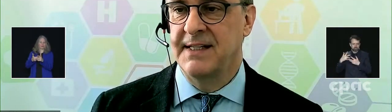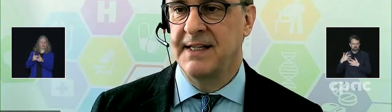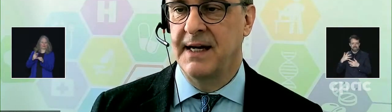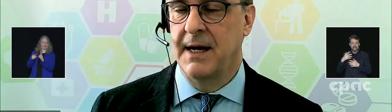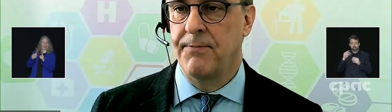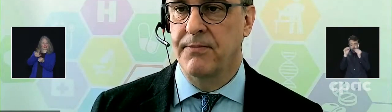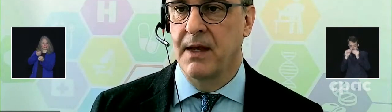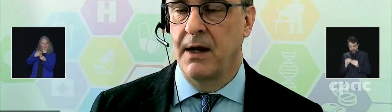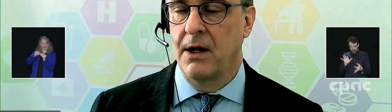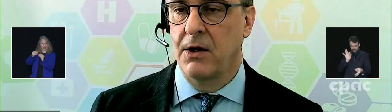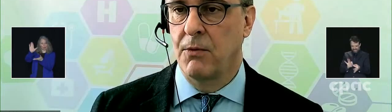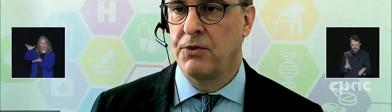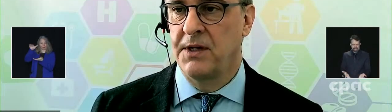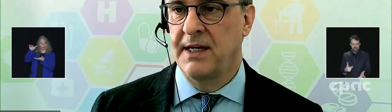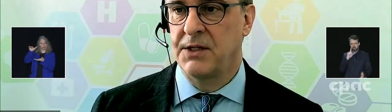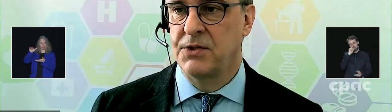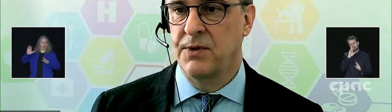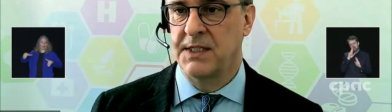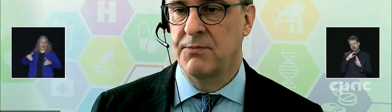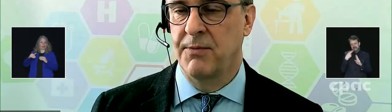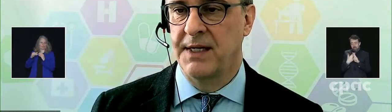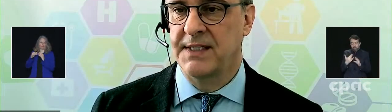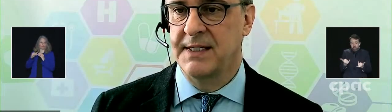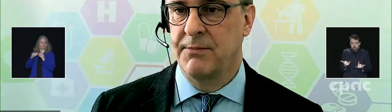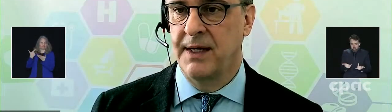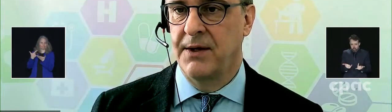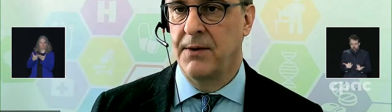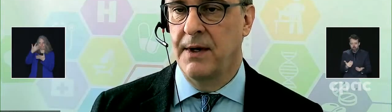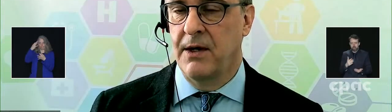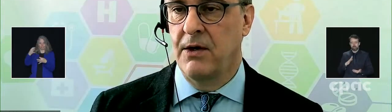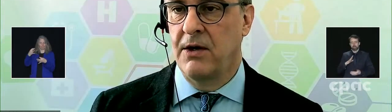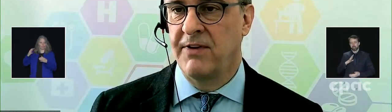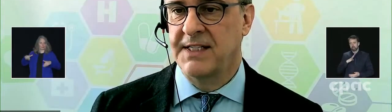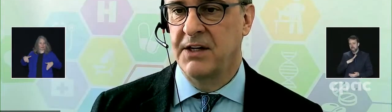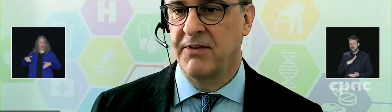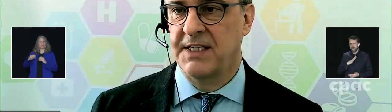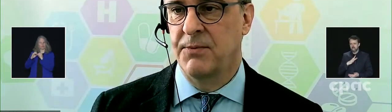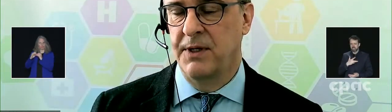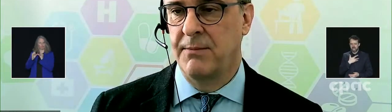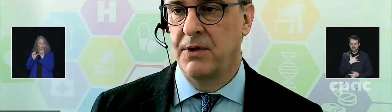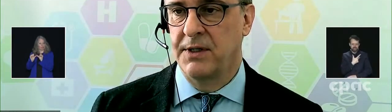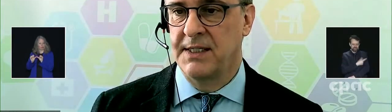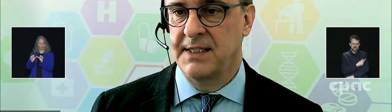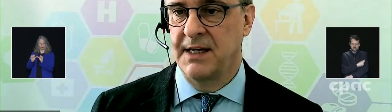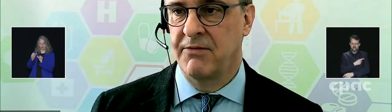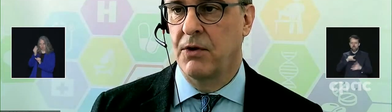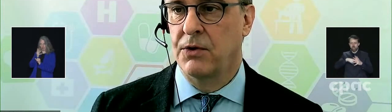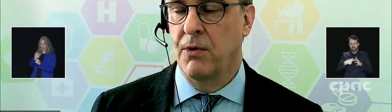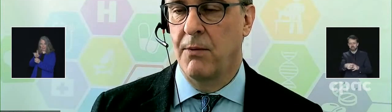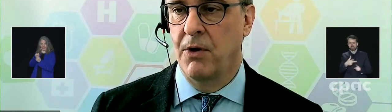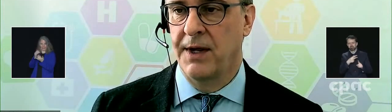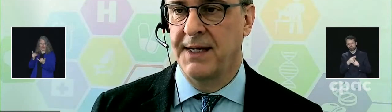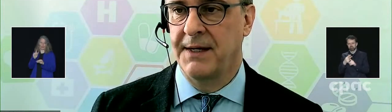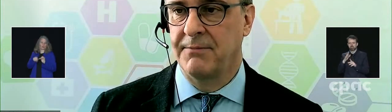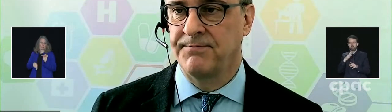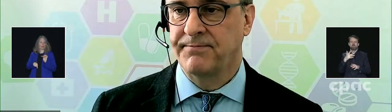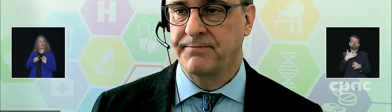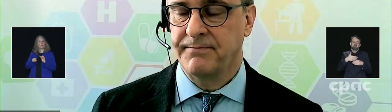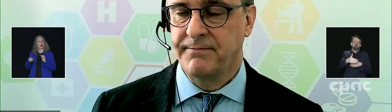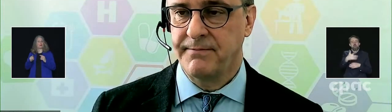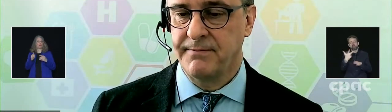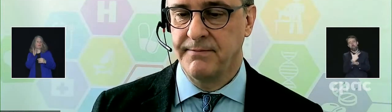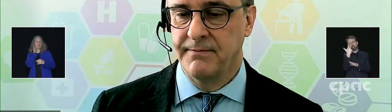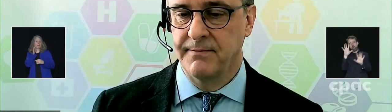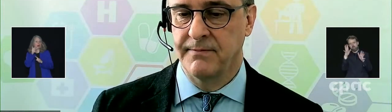spécificité qu'on peut donner là-dessus à ce moment-ci. Mais le vaccin devrait être disponible d'ici environ trois mois au Canada.